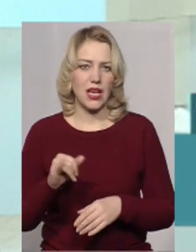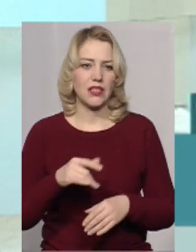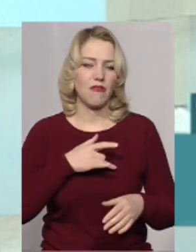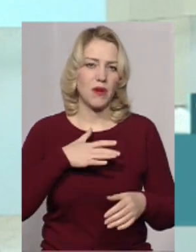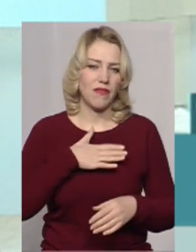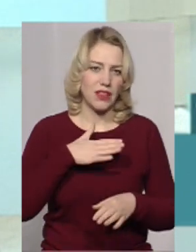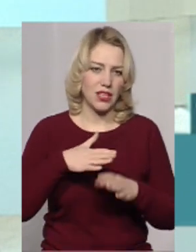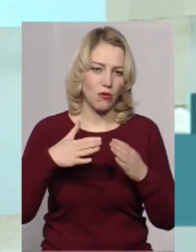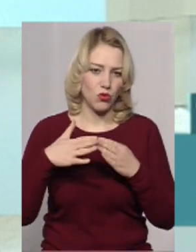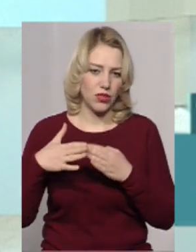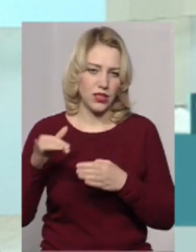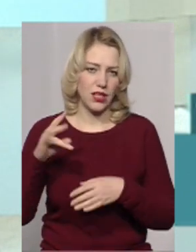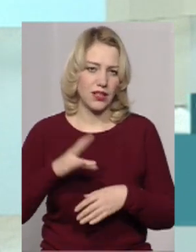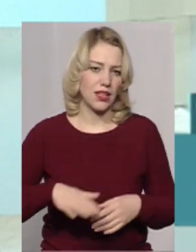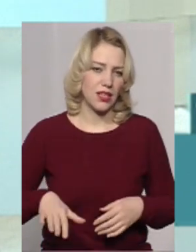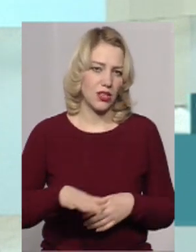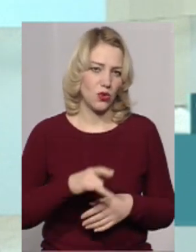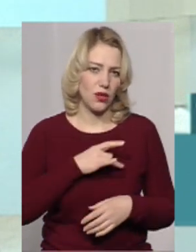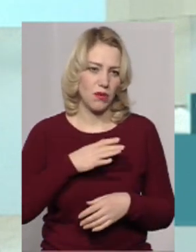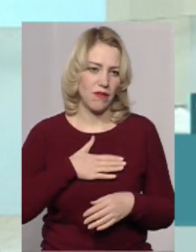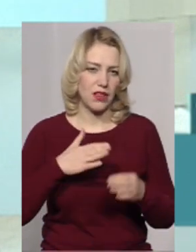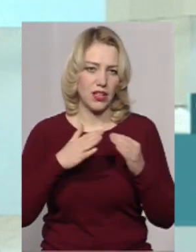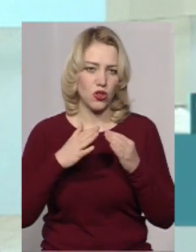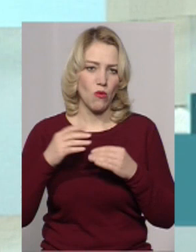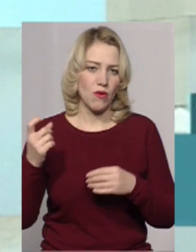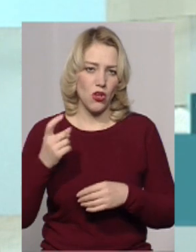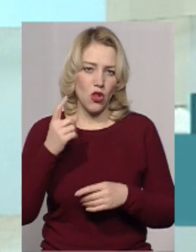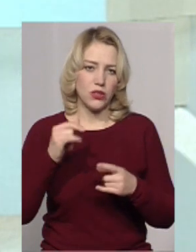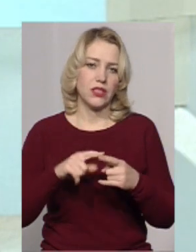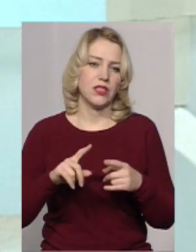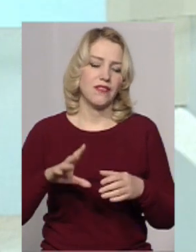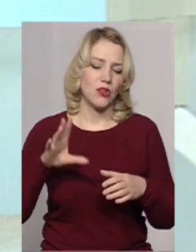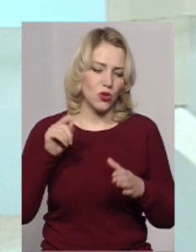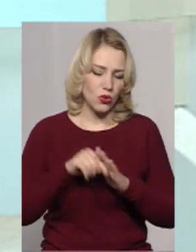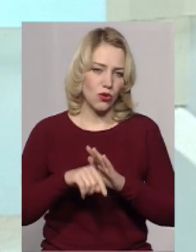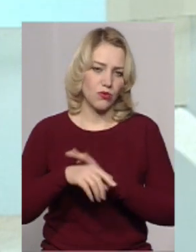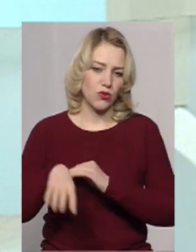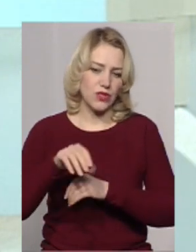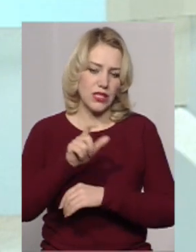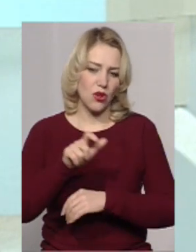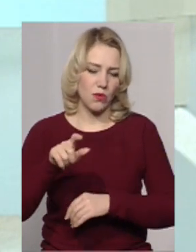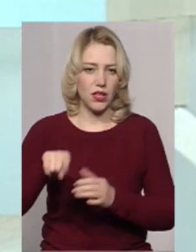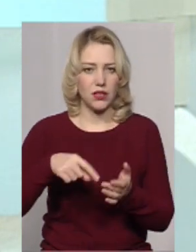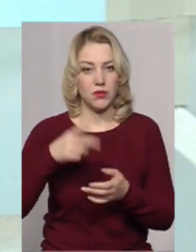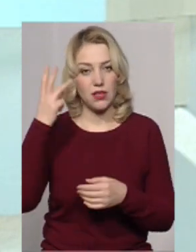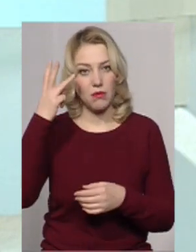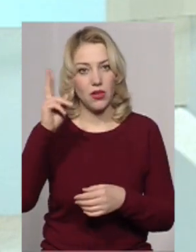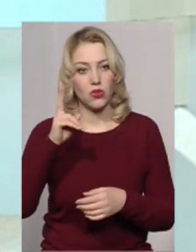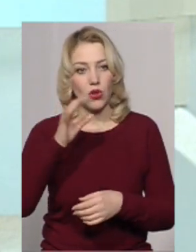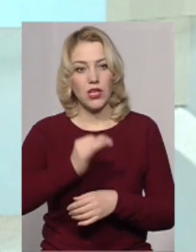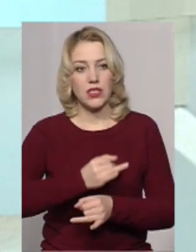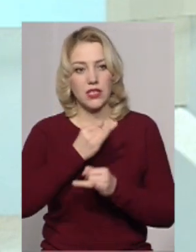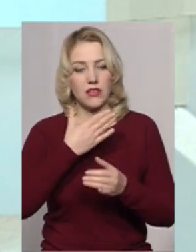в приватних будинках, і на території приватних домоволодінь. Тобто всі громадяни міста Хмельницького, які